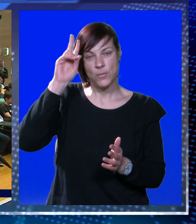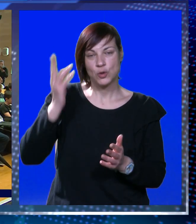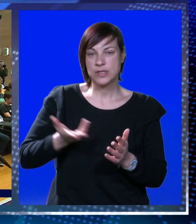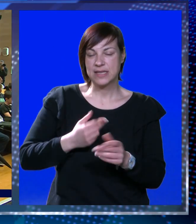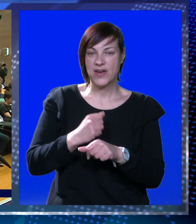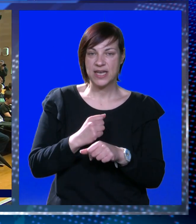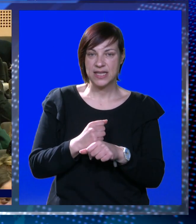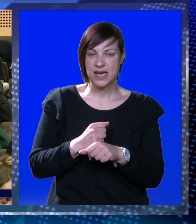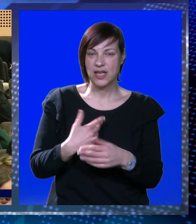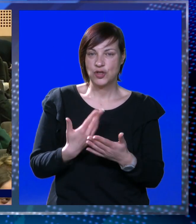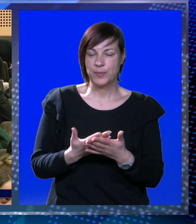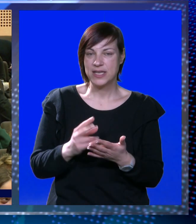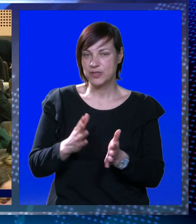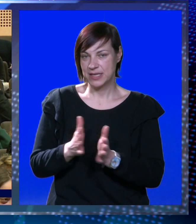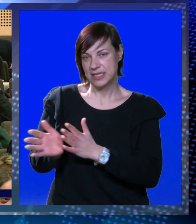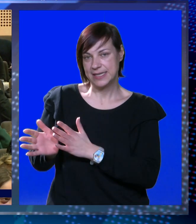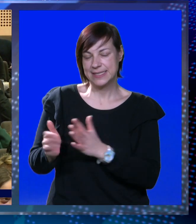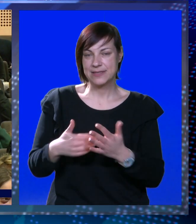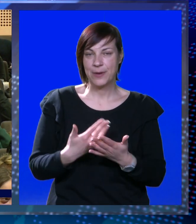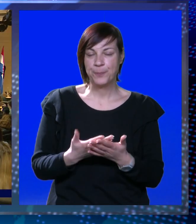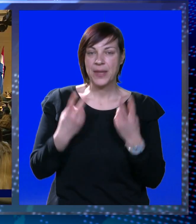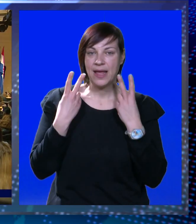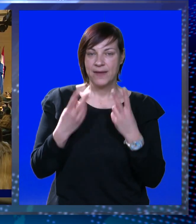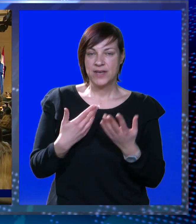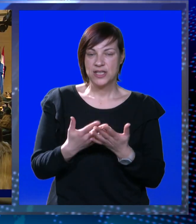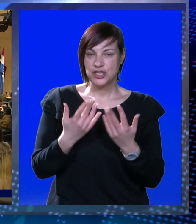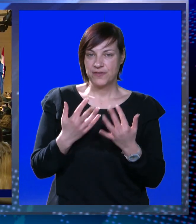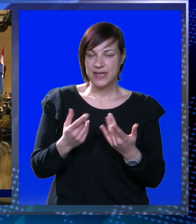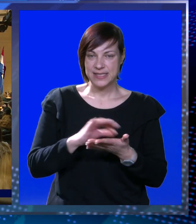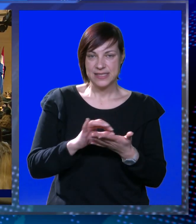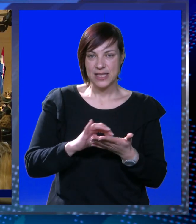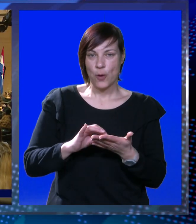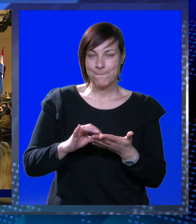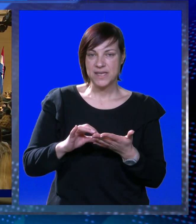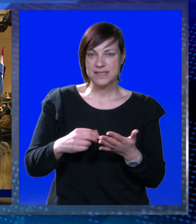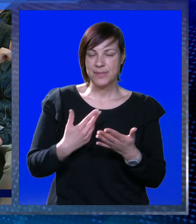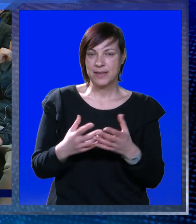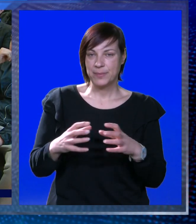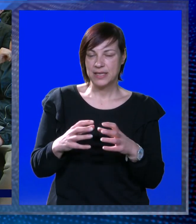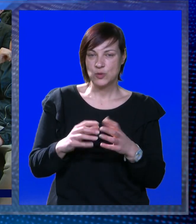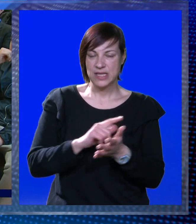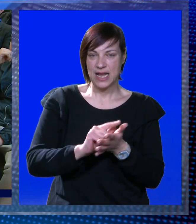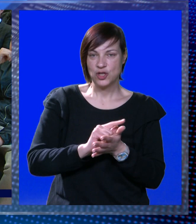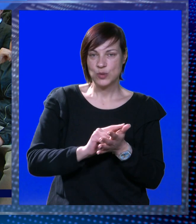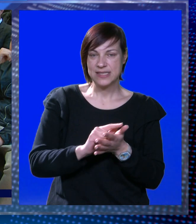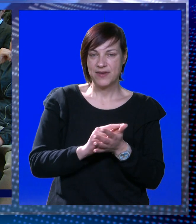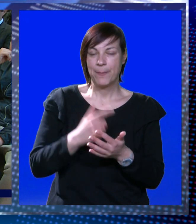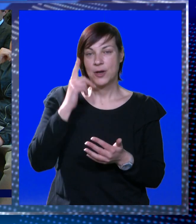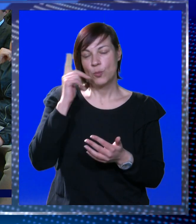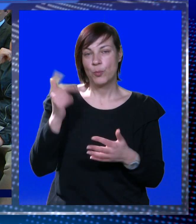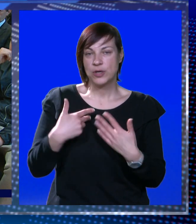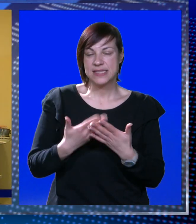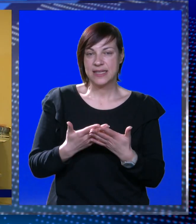redovnim radom, nego i nečim izvan toga. Pa važno je financijski se opismeniti, biti u skladu s vremenom i